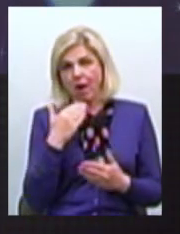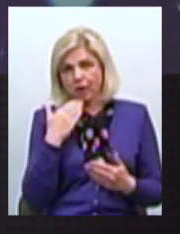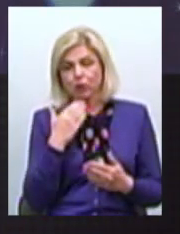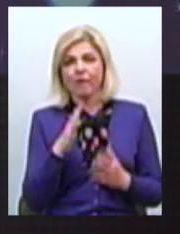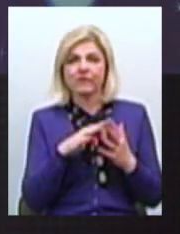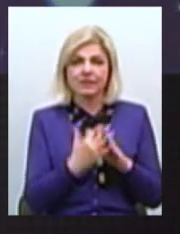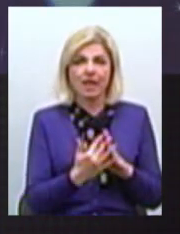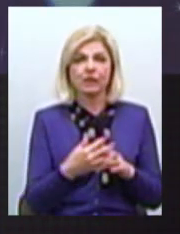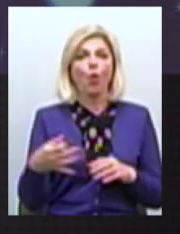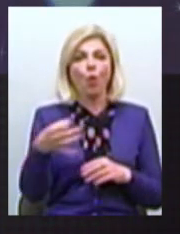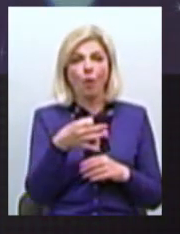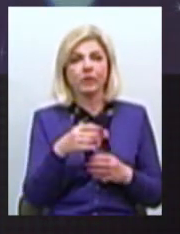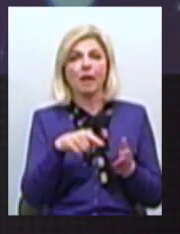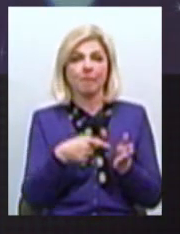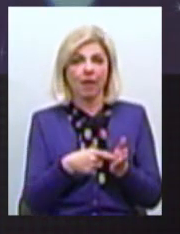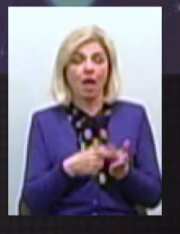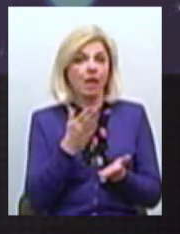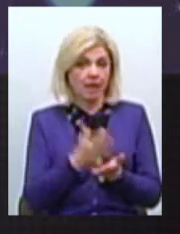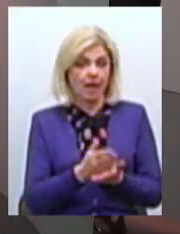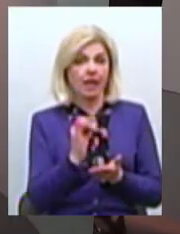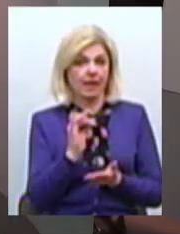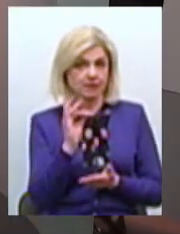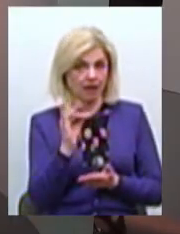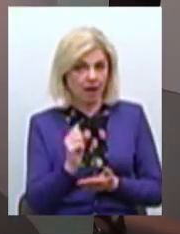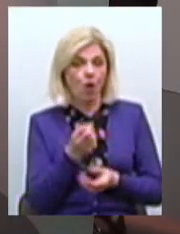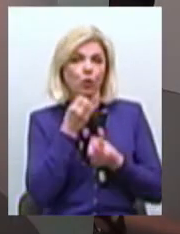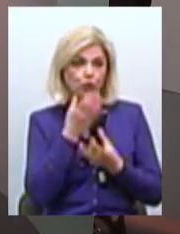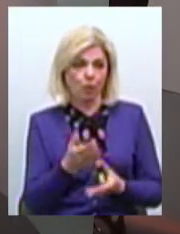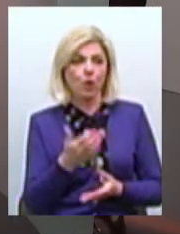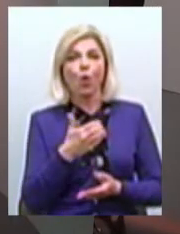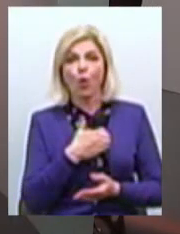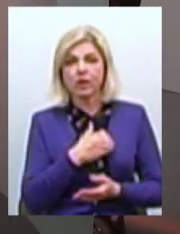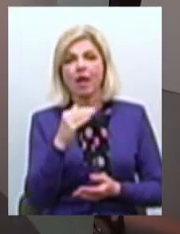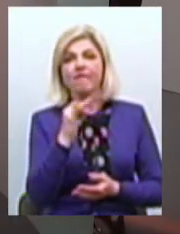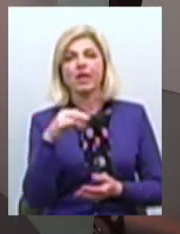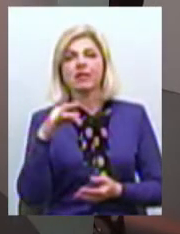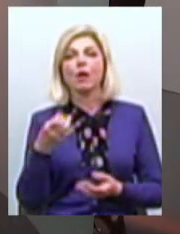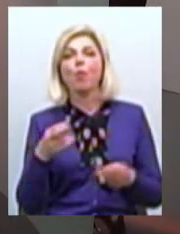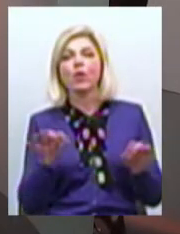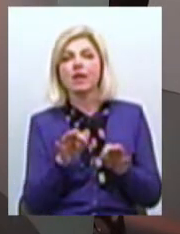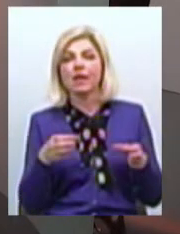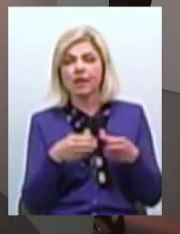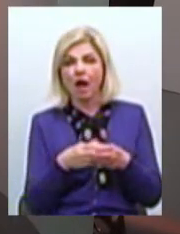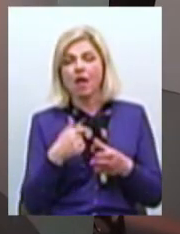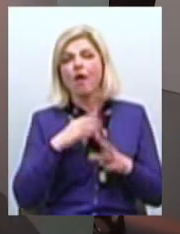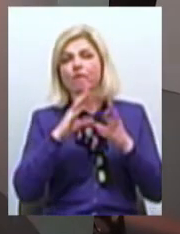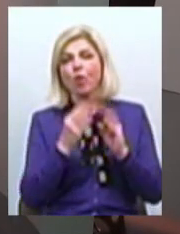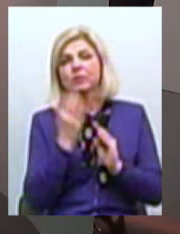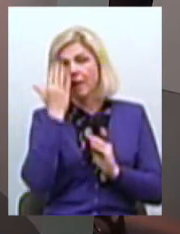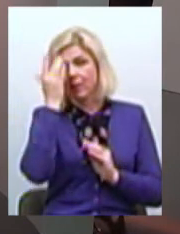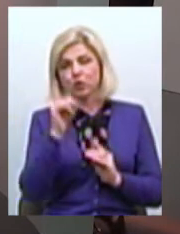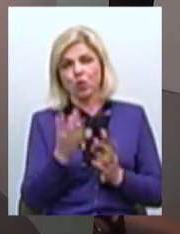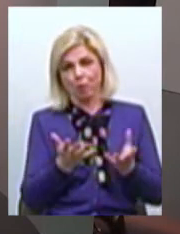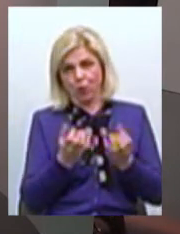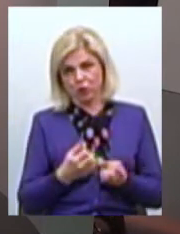місті, в області А є іскра добре Хотіли філармонію До мене звернулася філармонія і моя взагалі мрія, що філармонія отримала свою